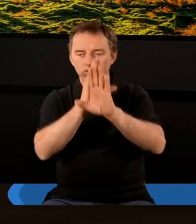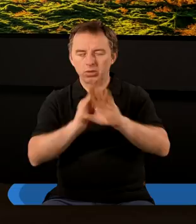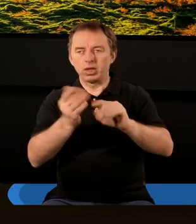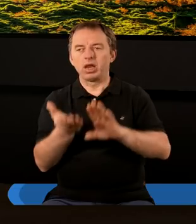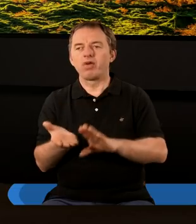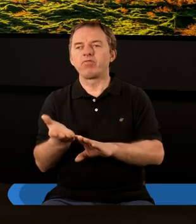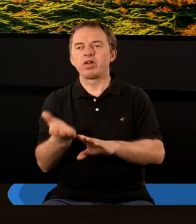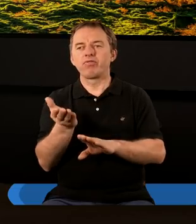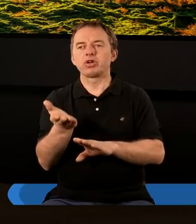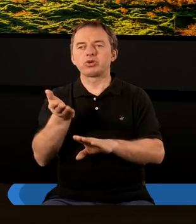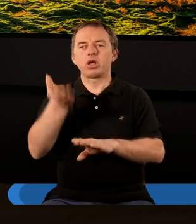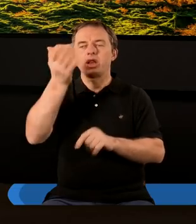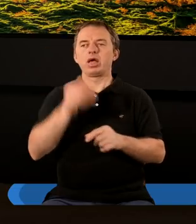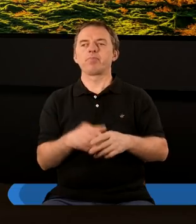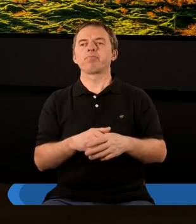wywyszany.